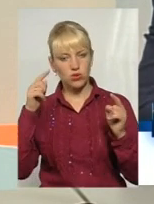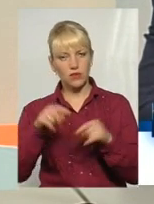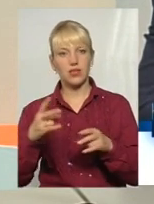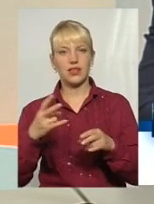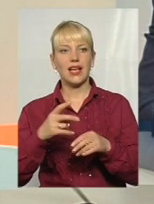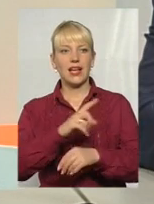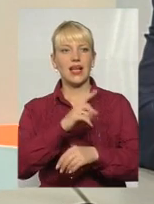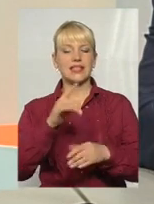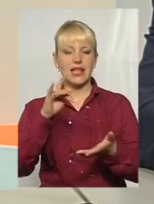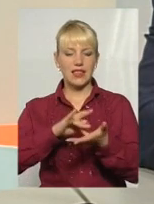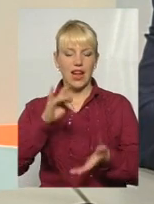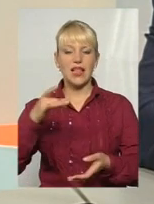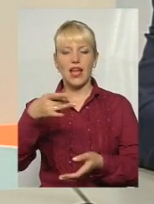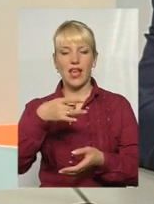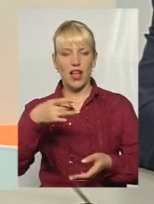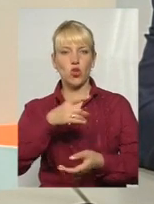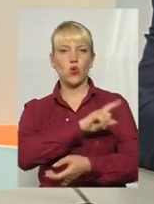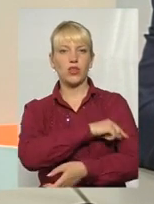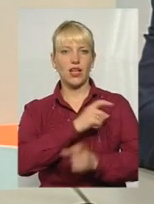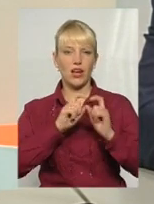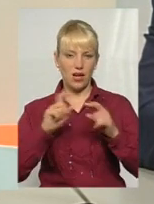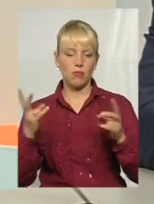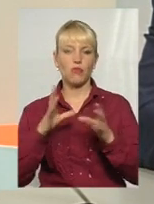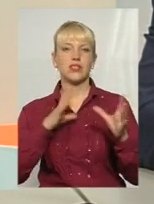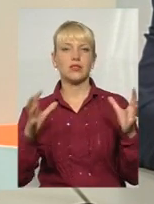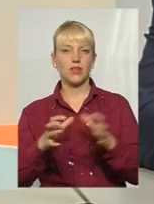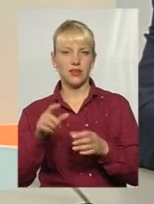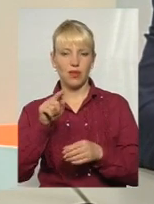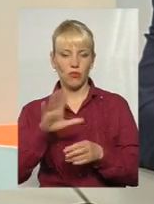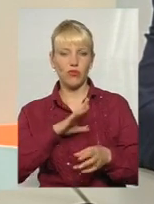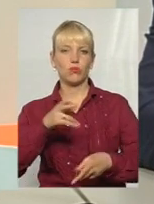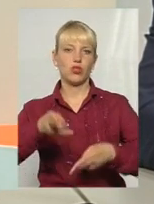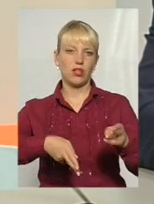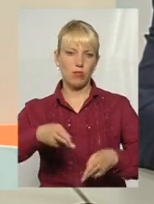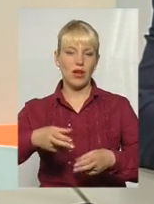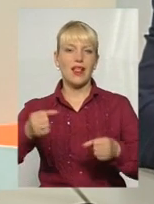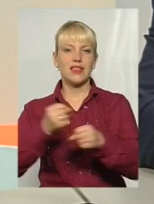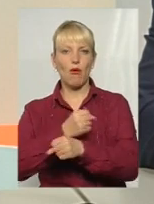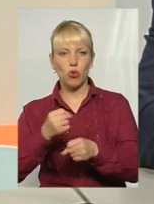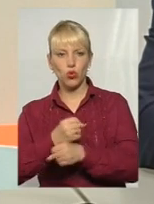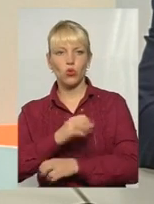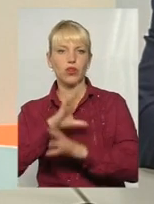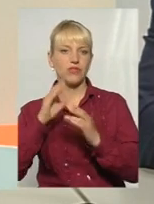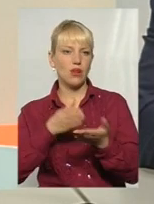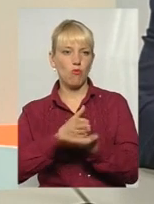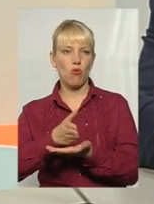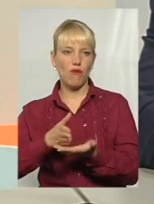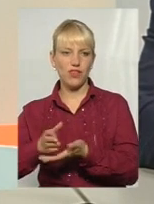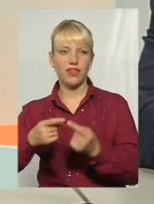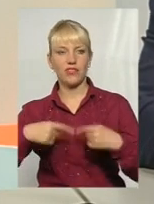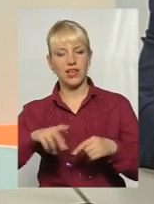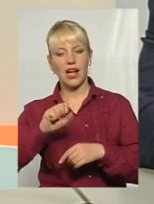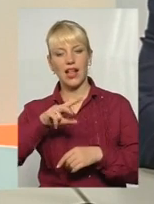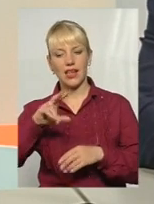центральні райони лікарні повинні зберегти свій статус. Там повинні бути і хірургія, травматологія, всі профільні відділення. Але